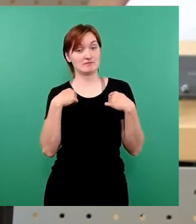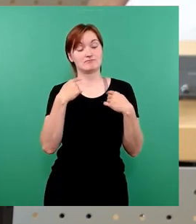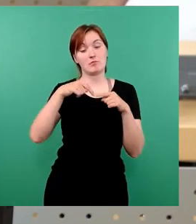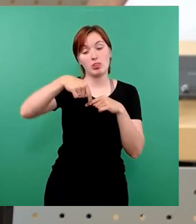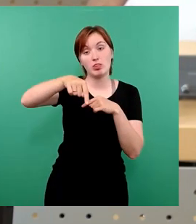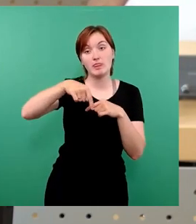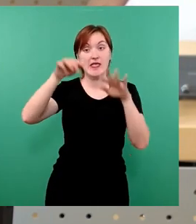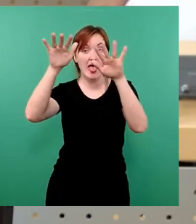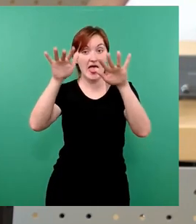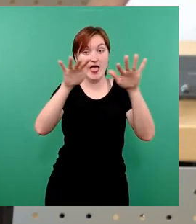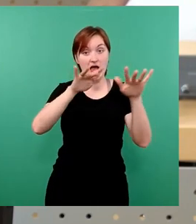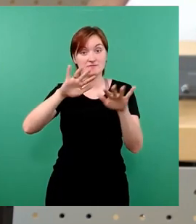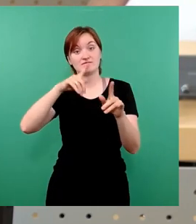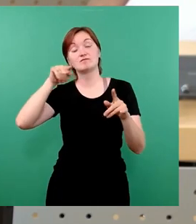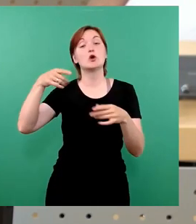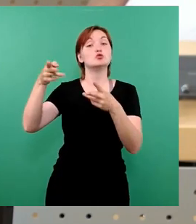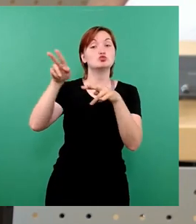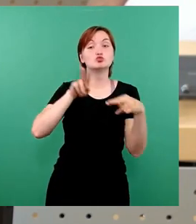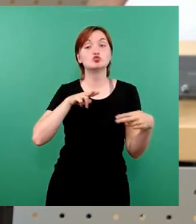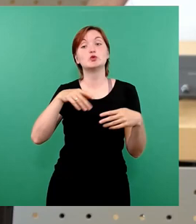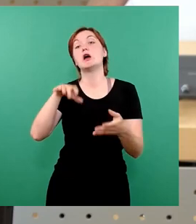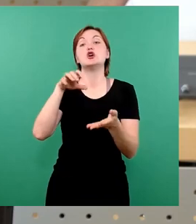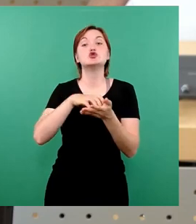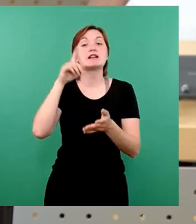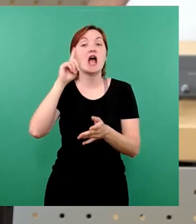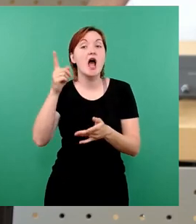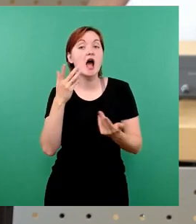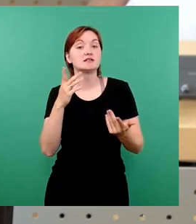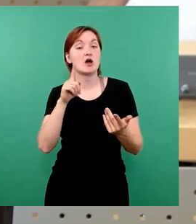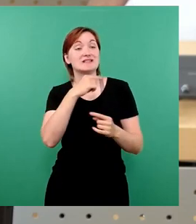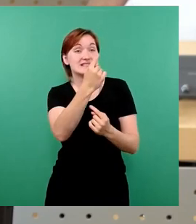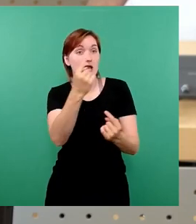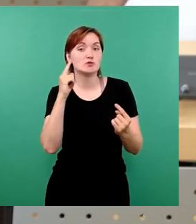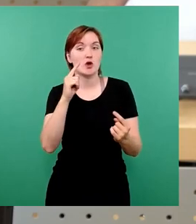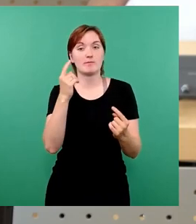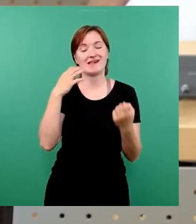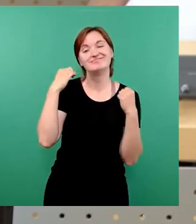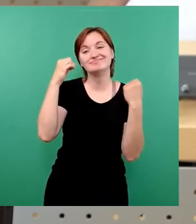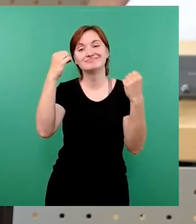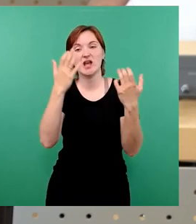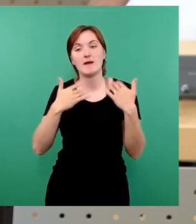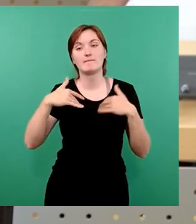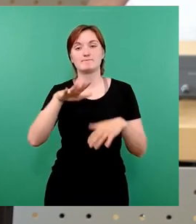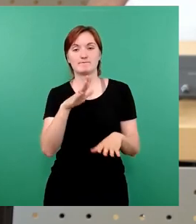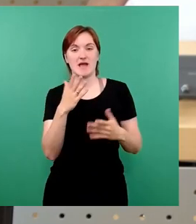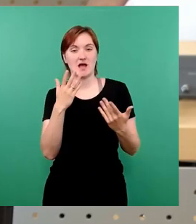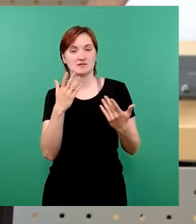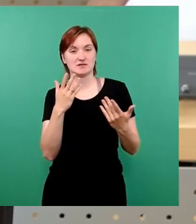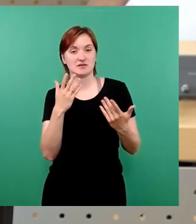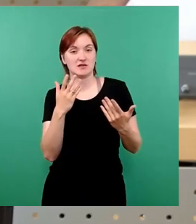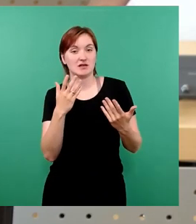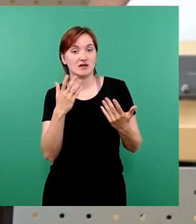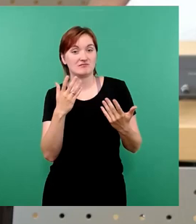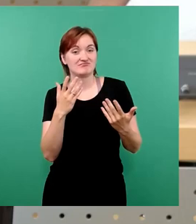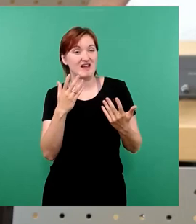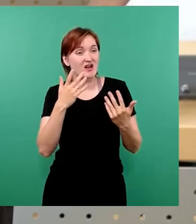wenn Sie wieder in den Stadtrat kommen oder in die Ausschüsse, bitte doch auch selbst nochmal ein bisschen mehr Initiative übernimmt, mit einem